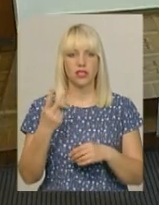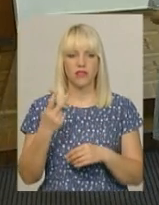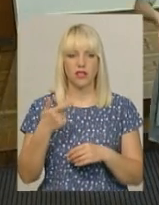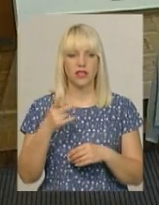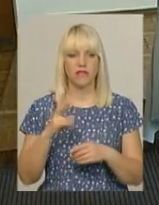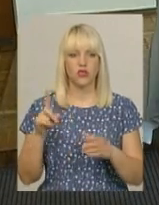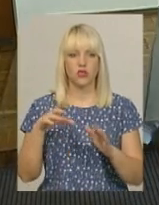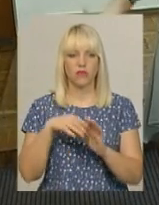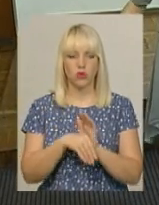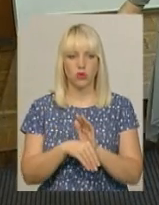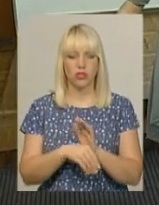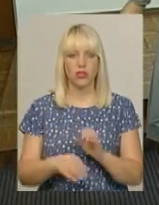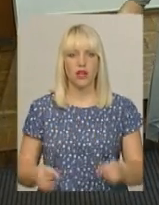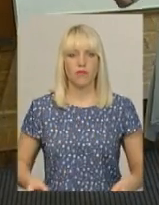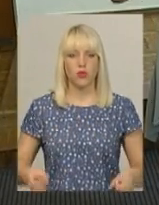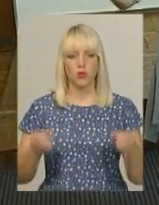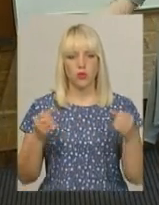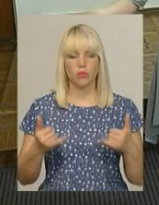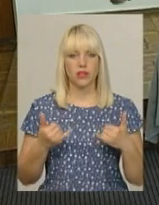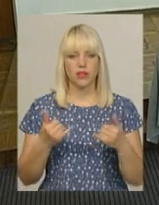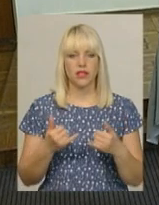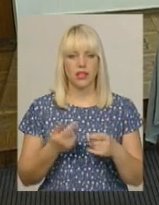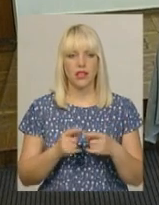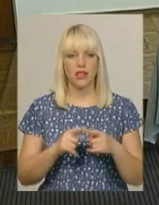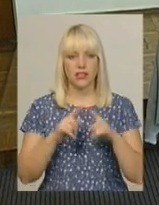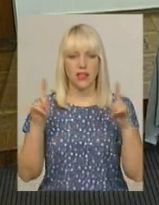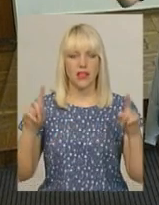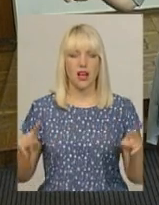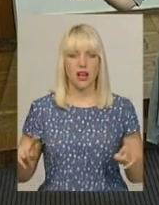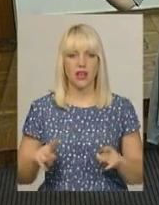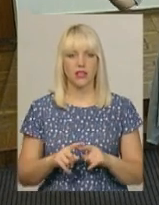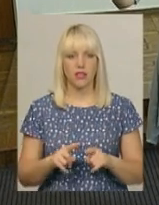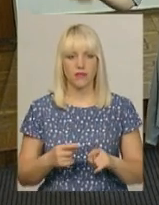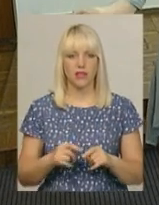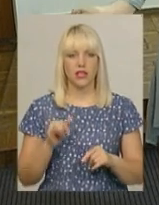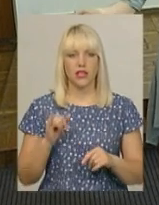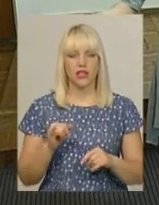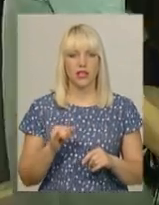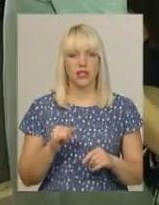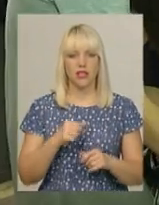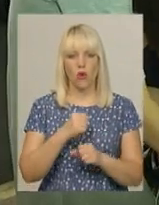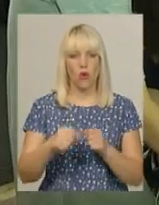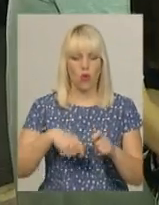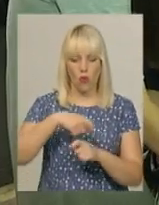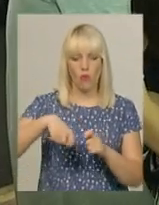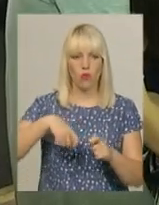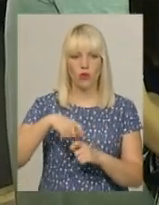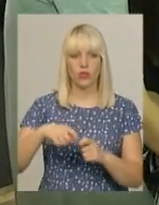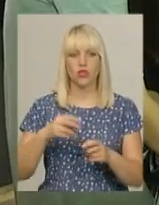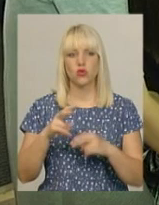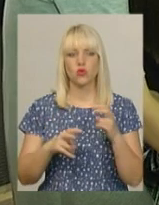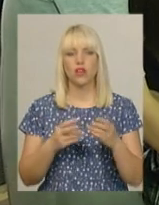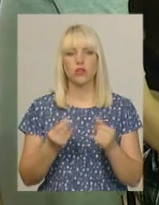входить, труби для підтримання знаків, таблички, хомути для їх закріплення. Шукати гроші на